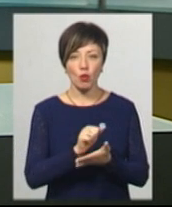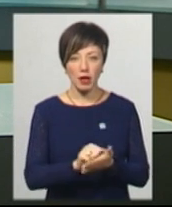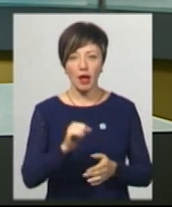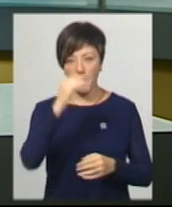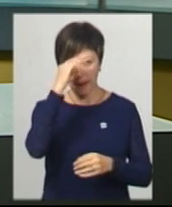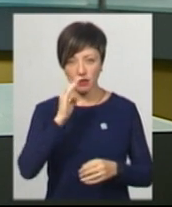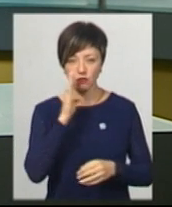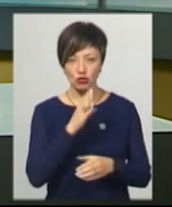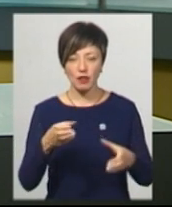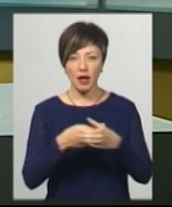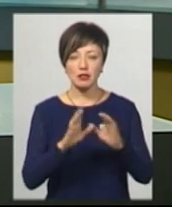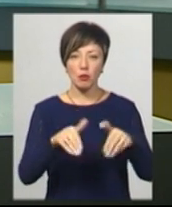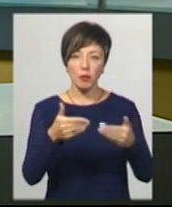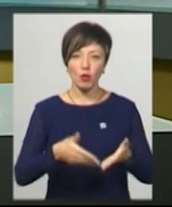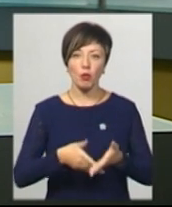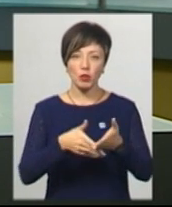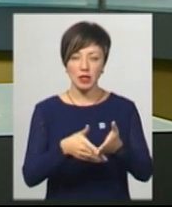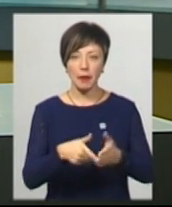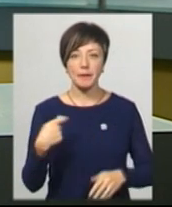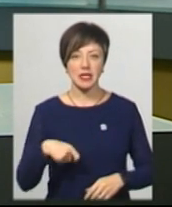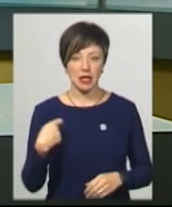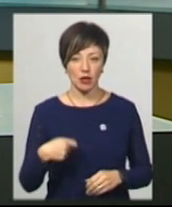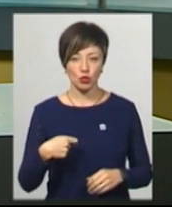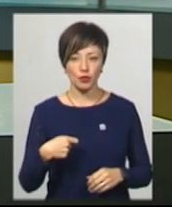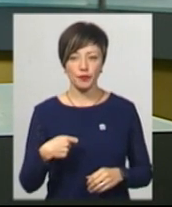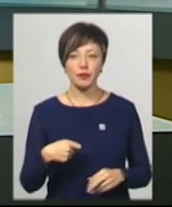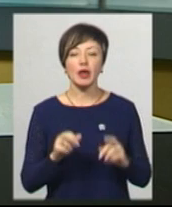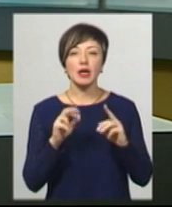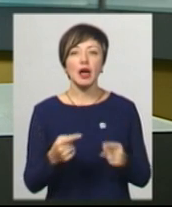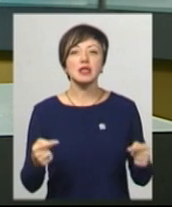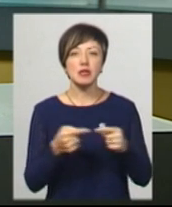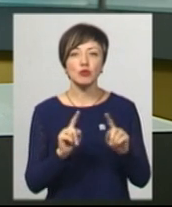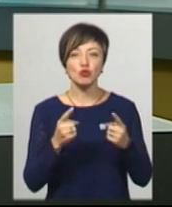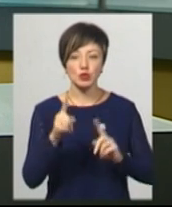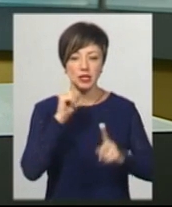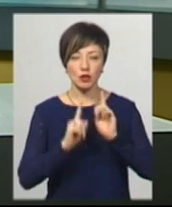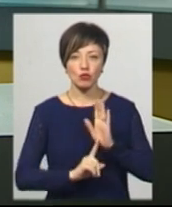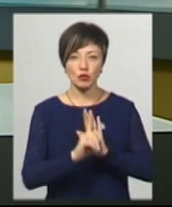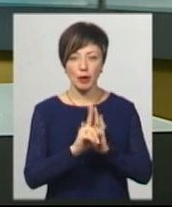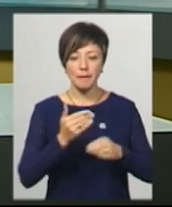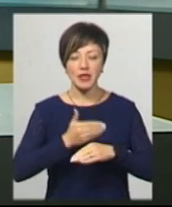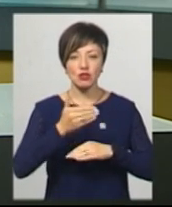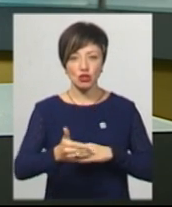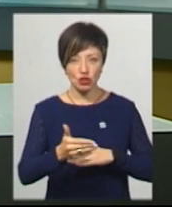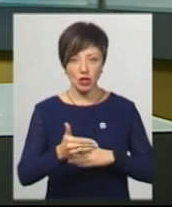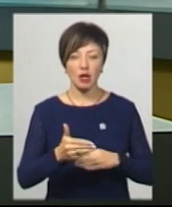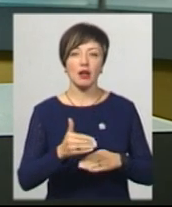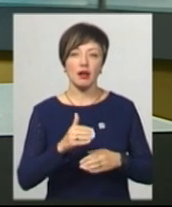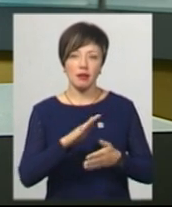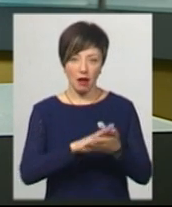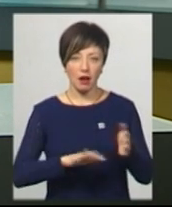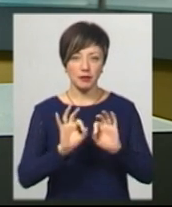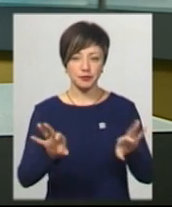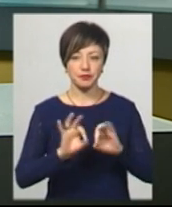Батьківщина запропонувала допомогти Володимиру Зеленському. Як саме та чому засідання розпочалося пізніше, Олена Блізнякова